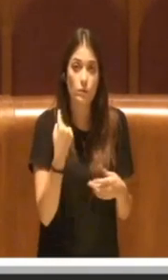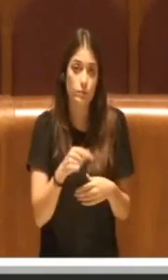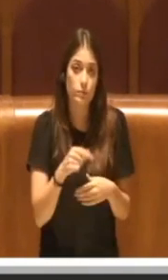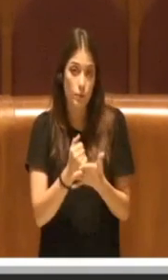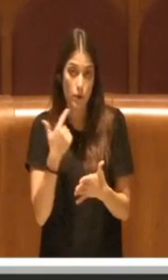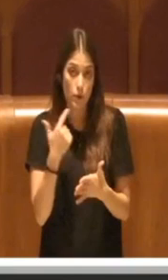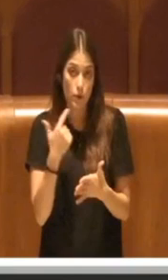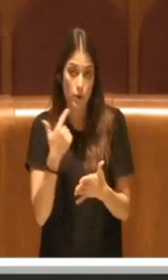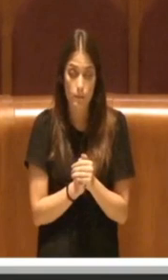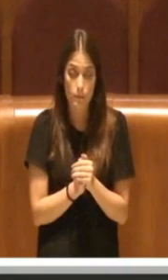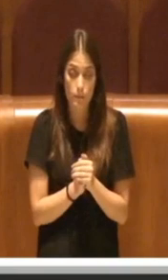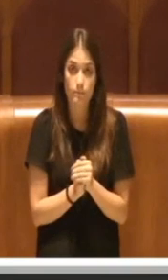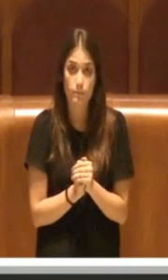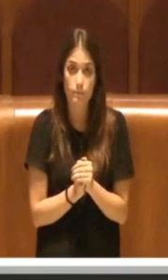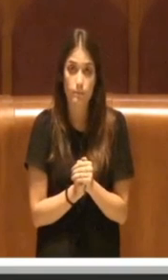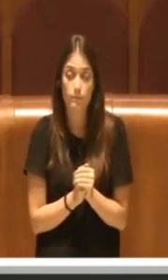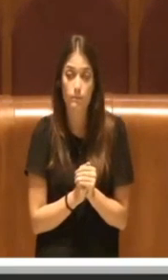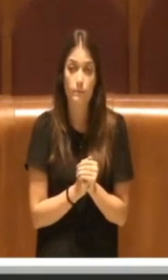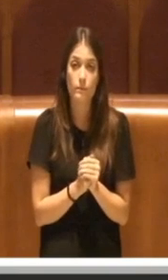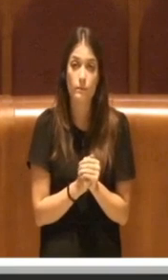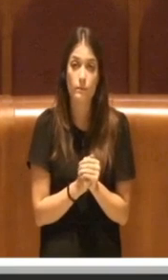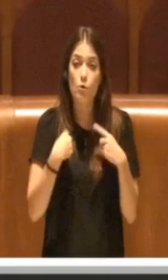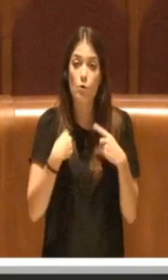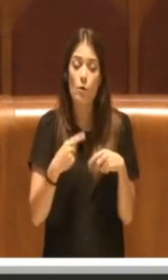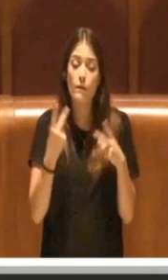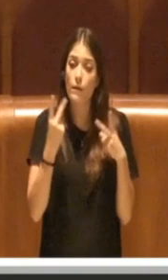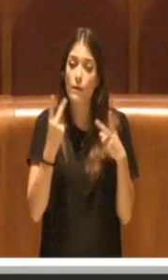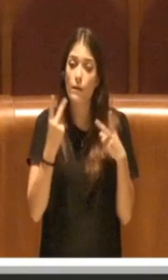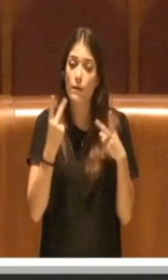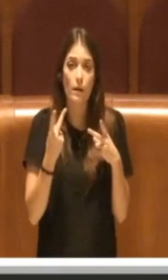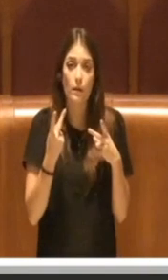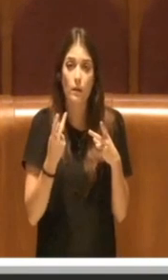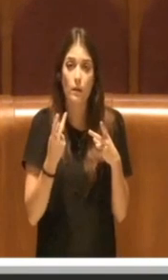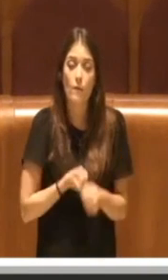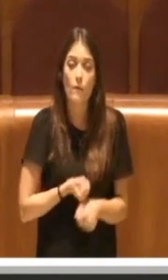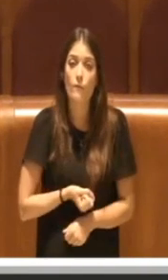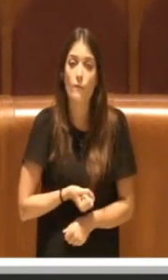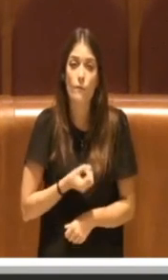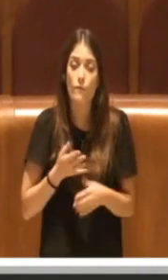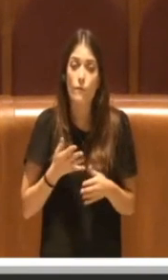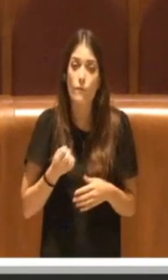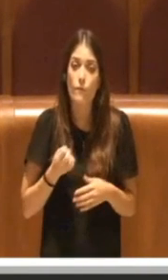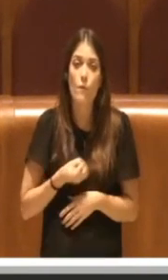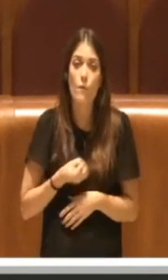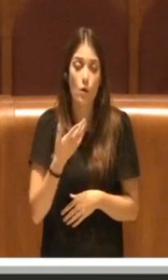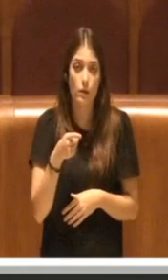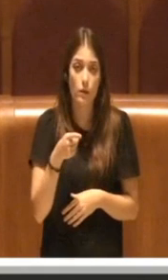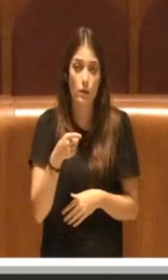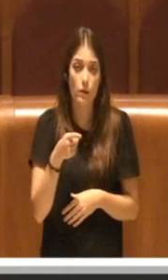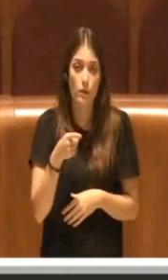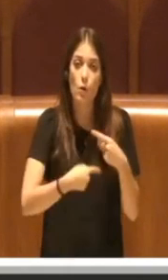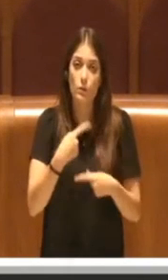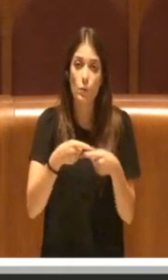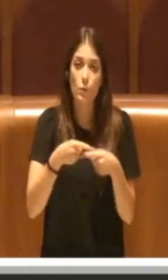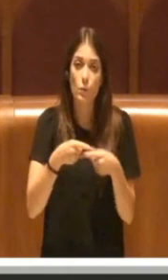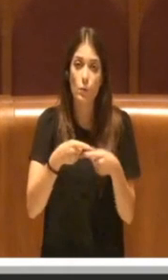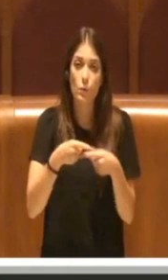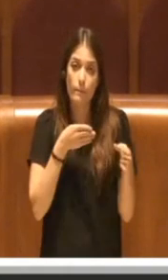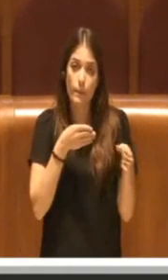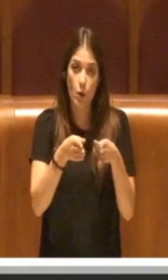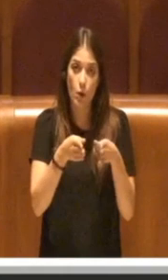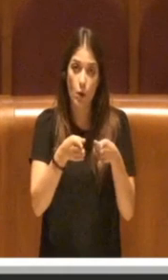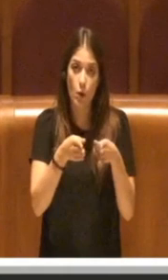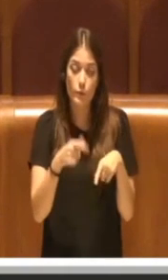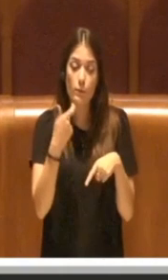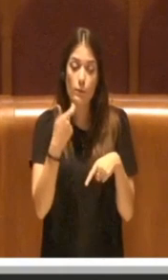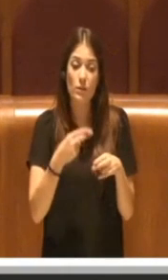Noi abbiamo la ferma volontà di continuare su questa strada, perché sappiamo che la città di Roma